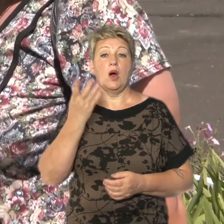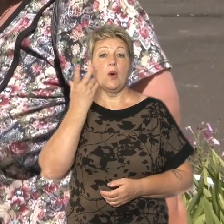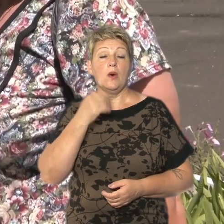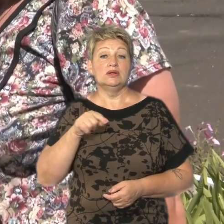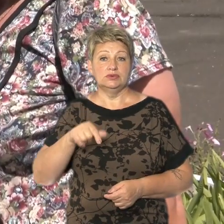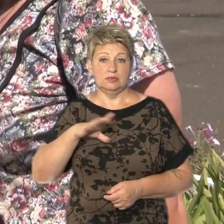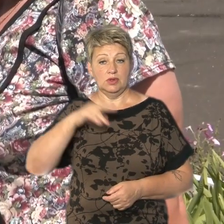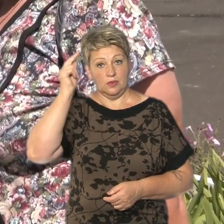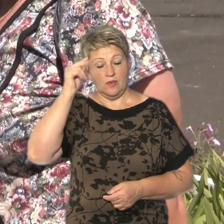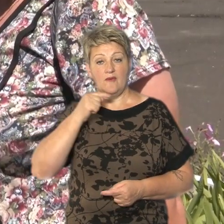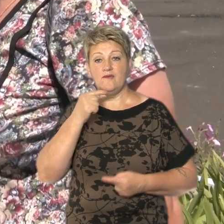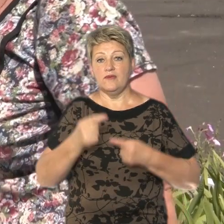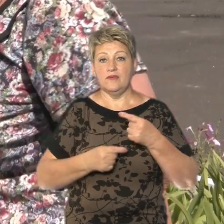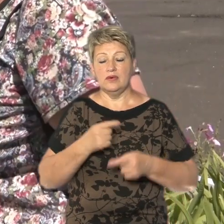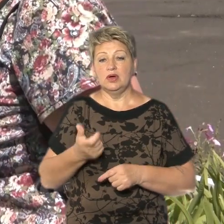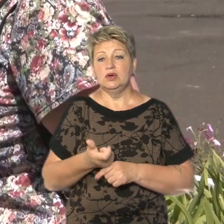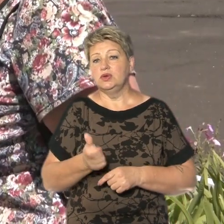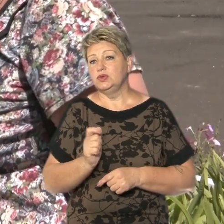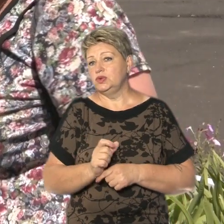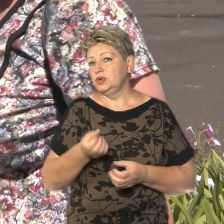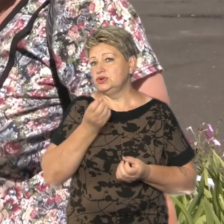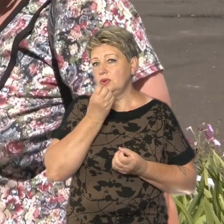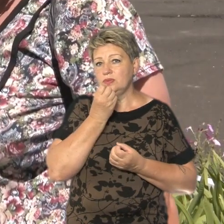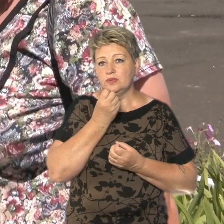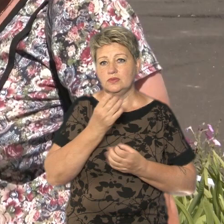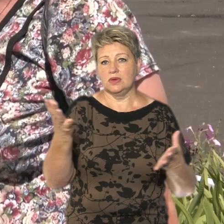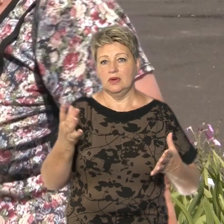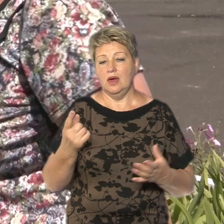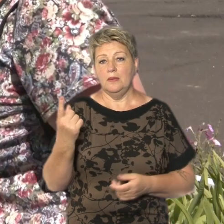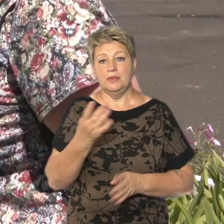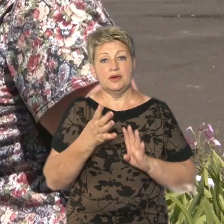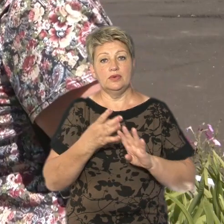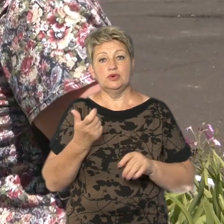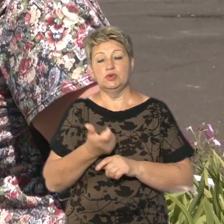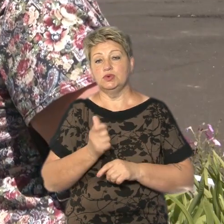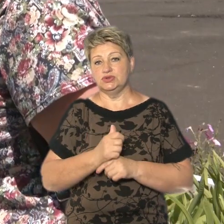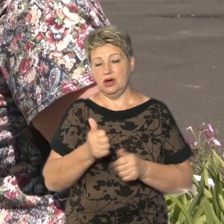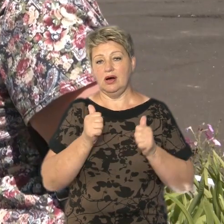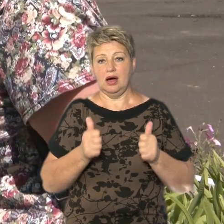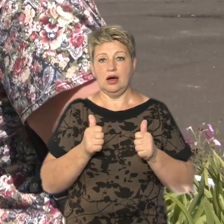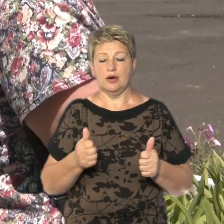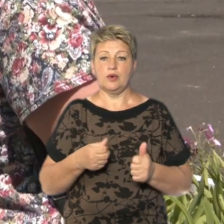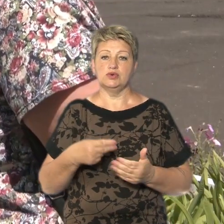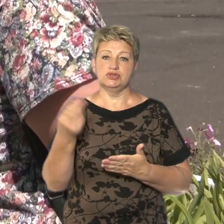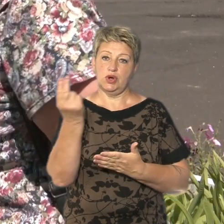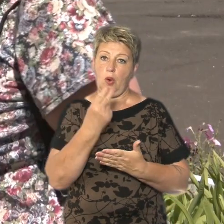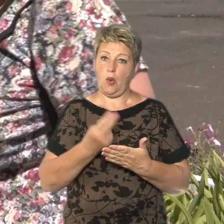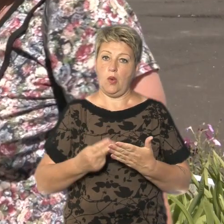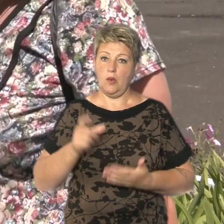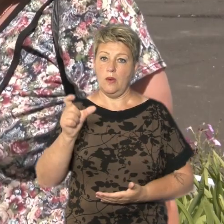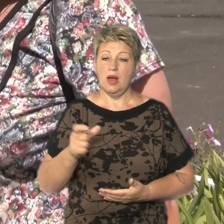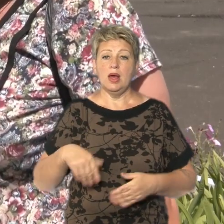подобається. Такий хороший художник, в першу чергу. Так добре у нас, Василя